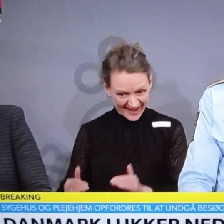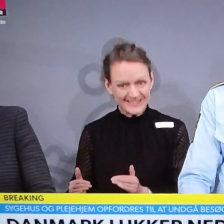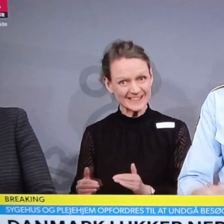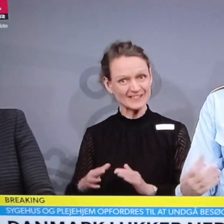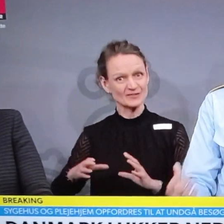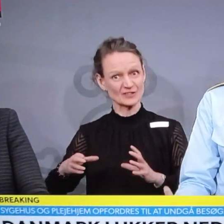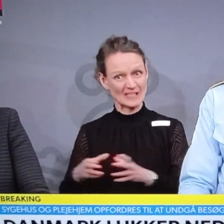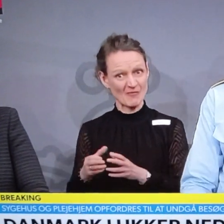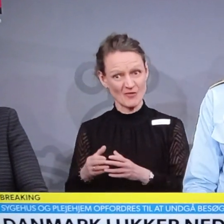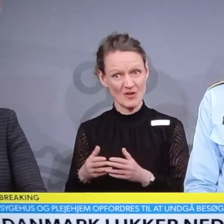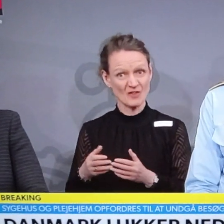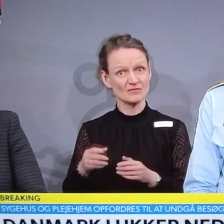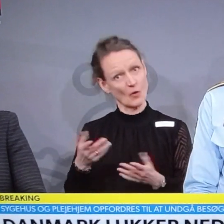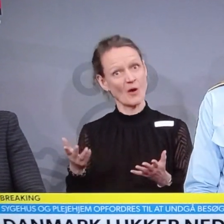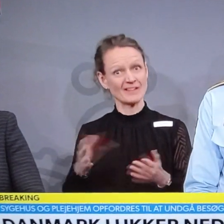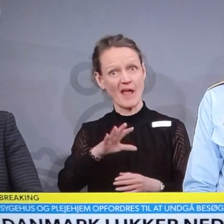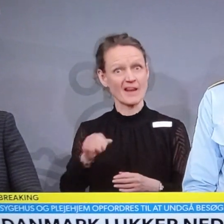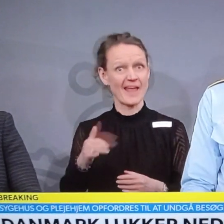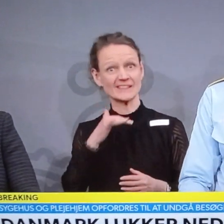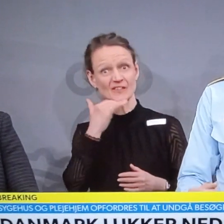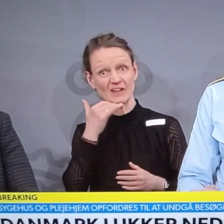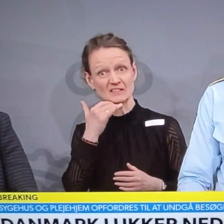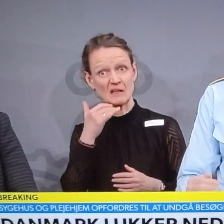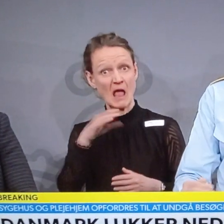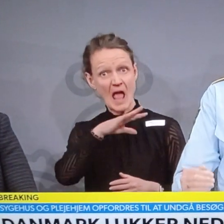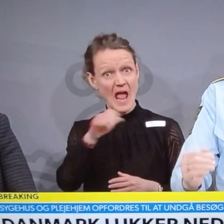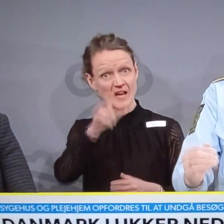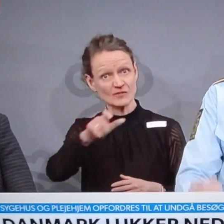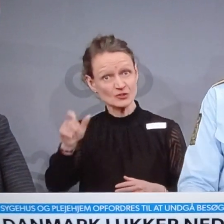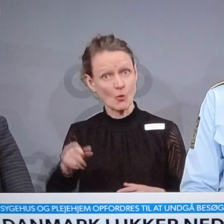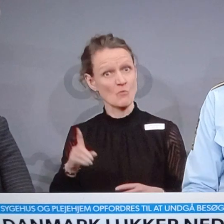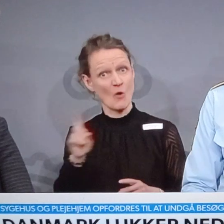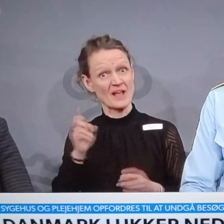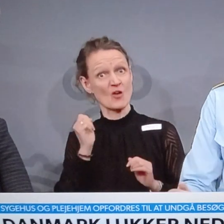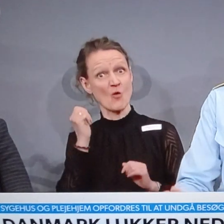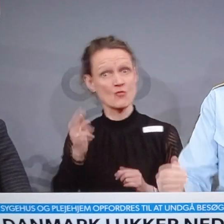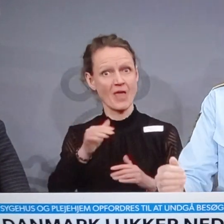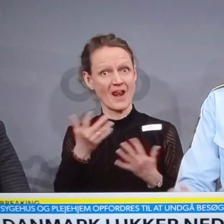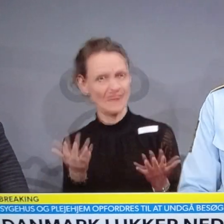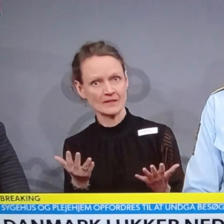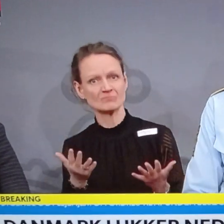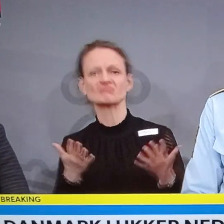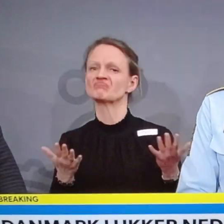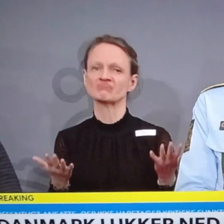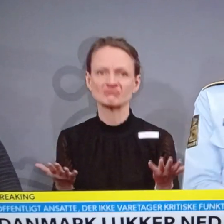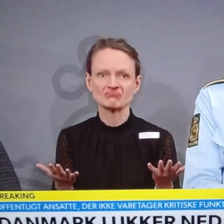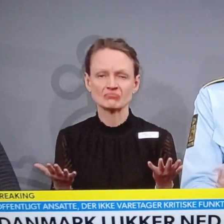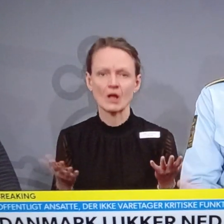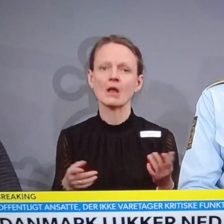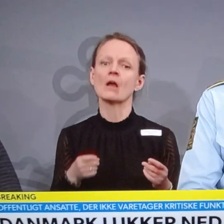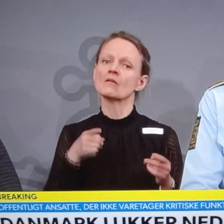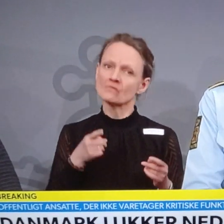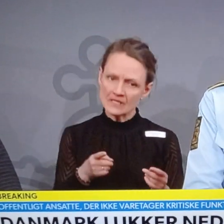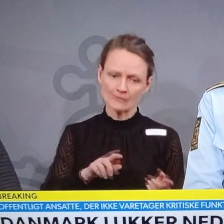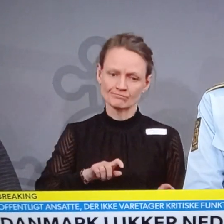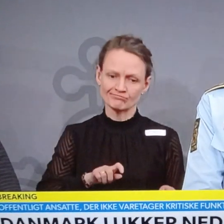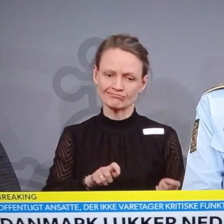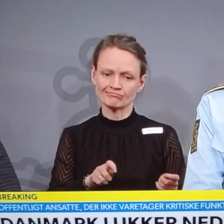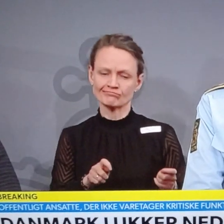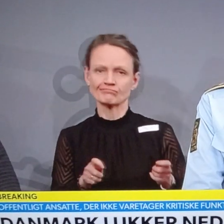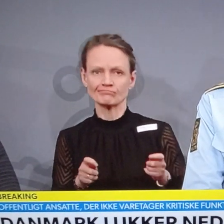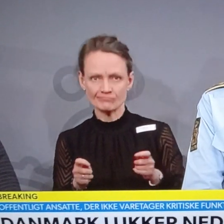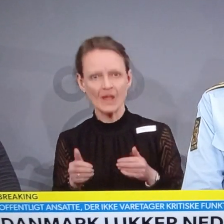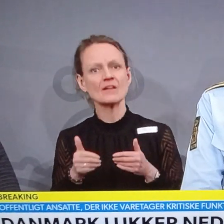skal alle have udgangsforbud. Vi giver den her indsats op i takt med, at tallene udvikler sig, som det står tydeligt for